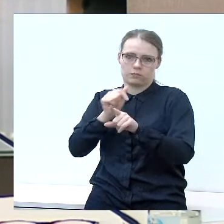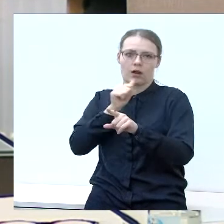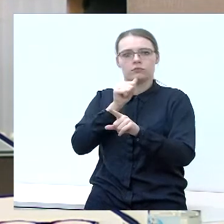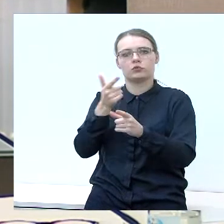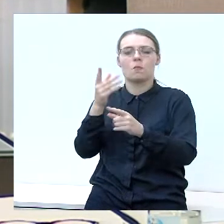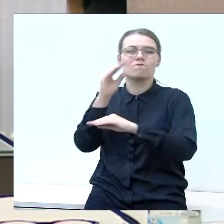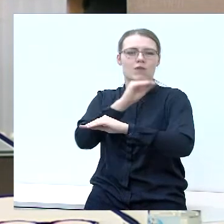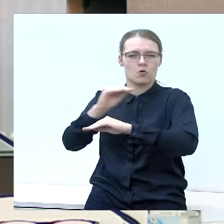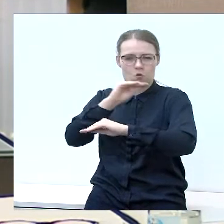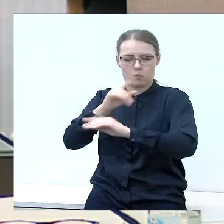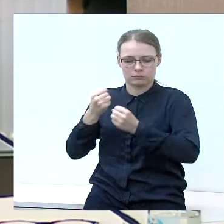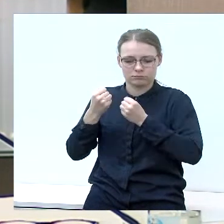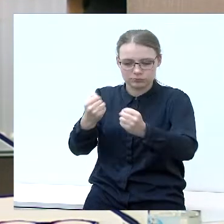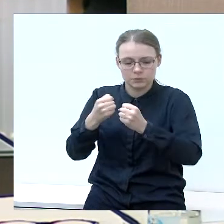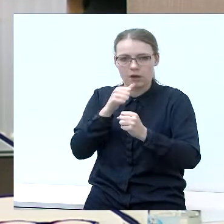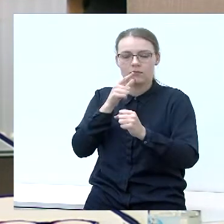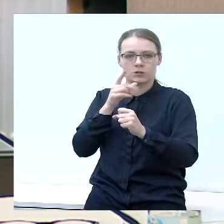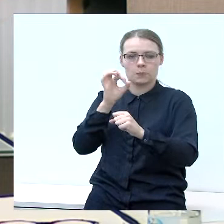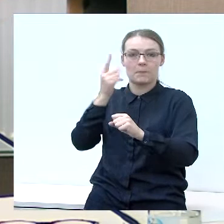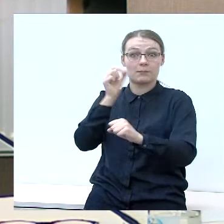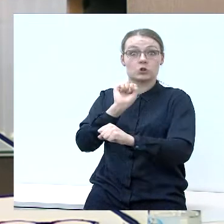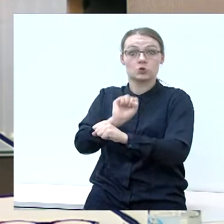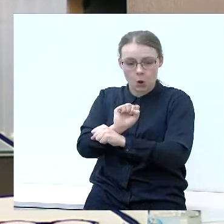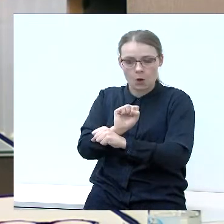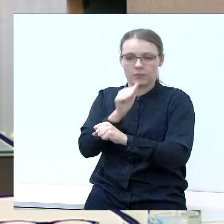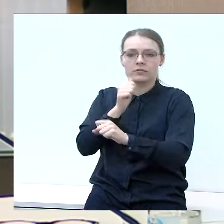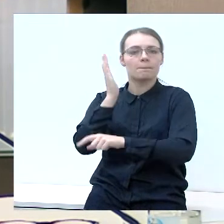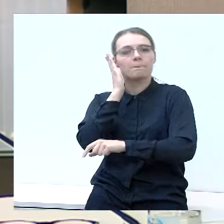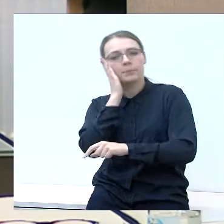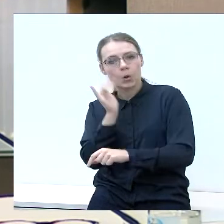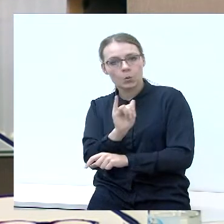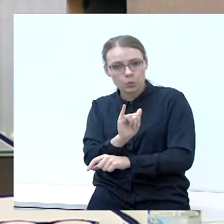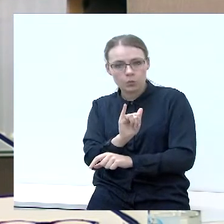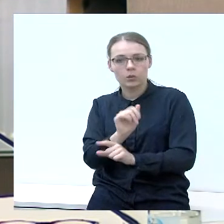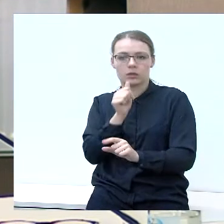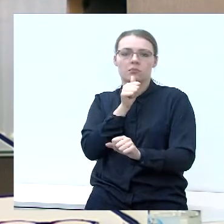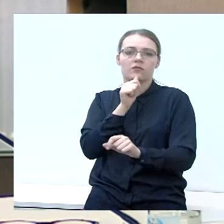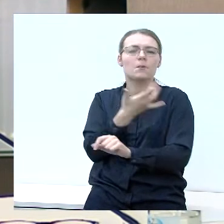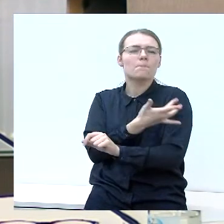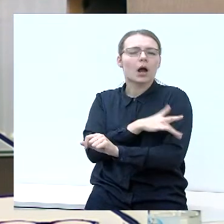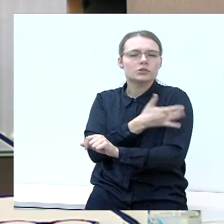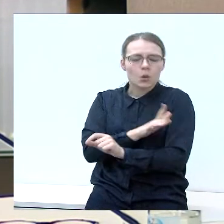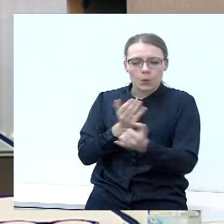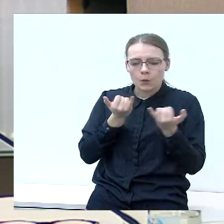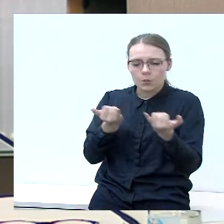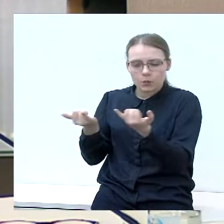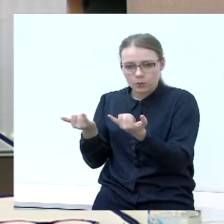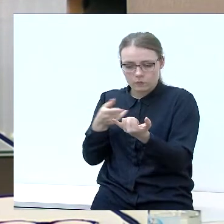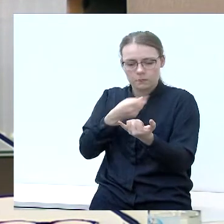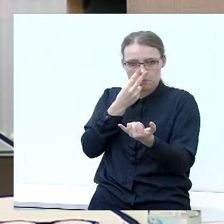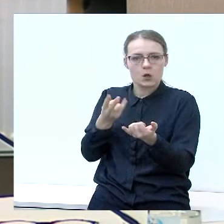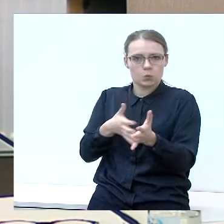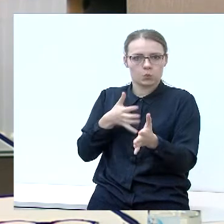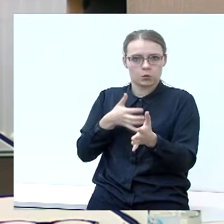Europą, būtent pasienį pirmas sustojimas būna, tai, sakykime, su nakviniais vietom, su mažom paslaugom, tai va šitie visi dalykai,